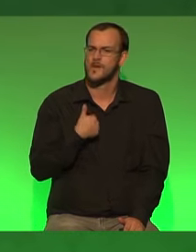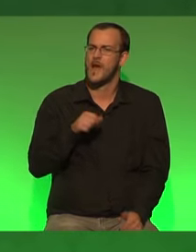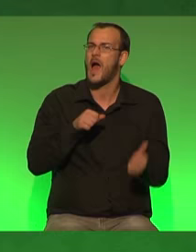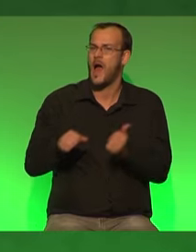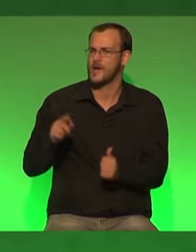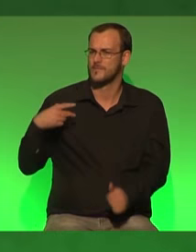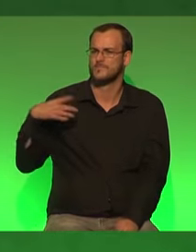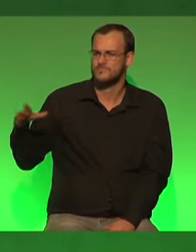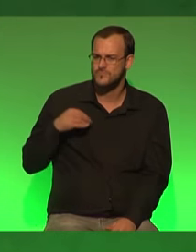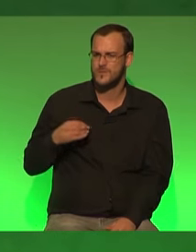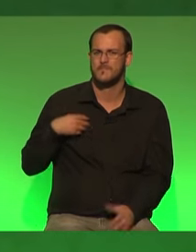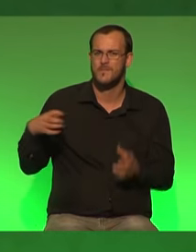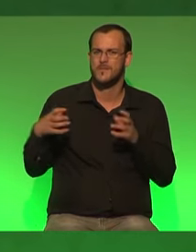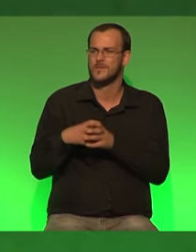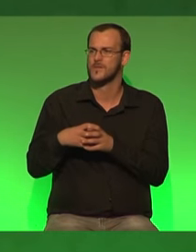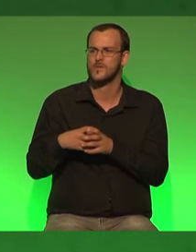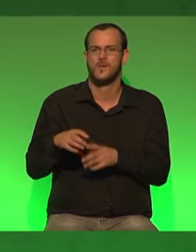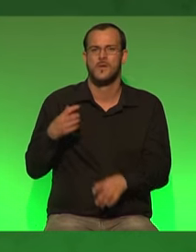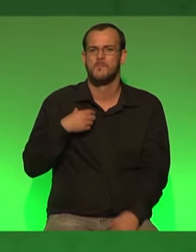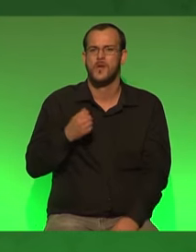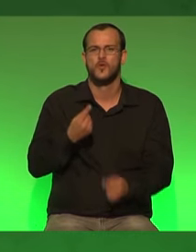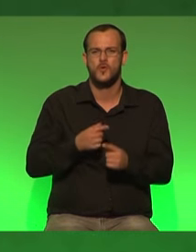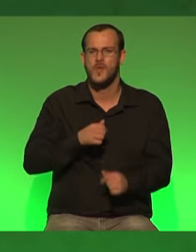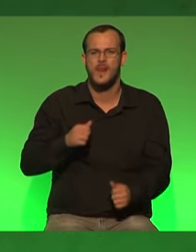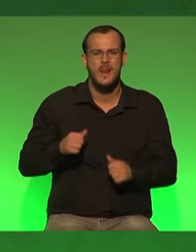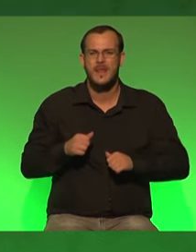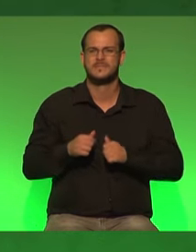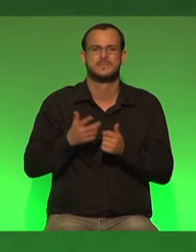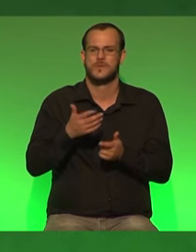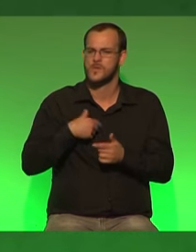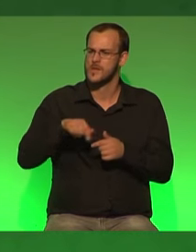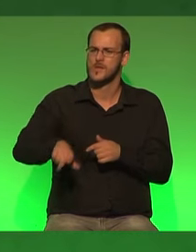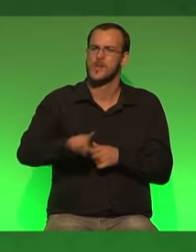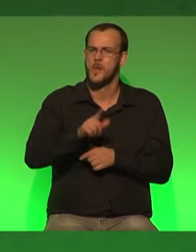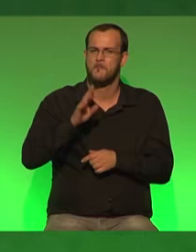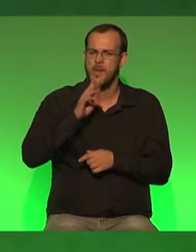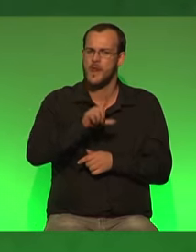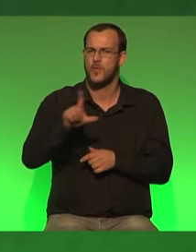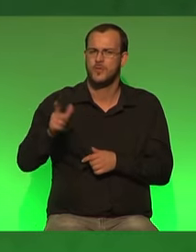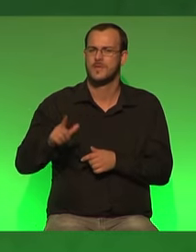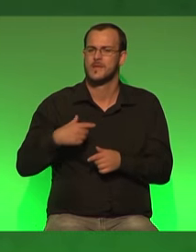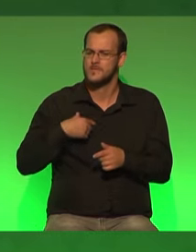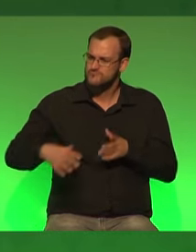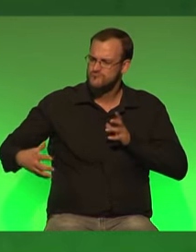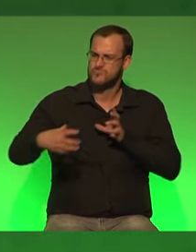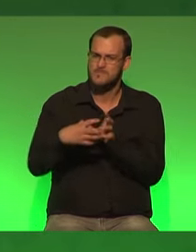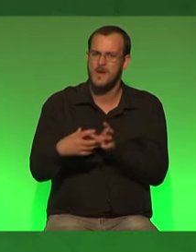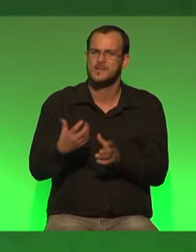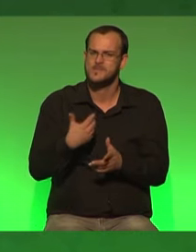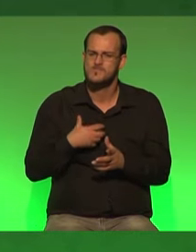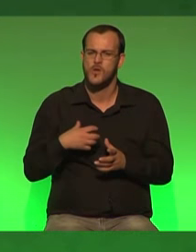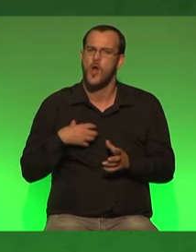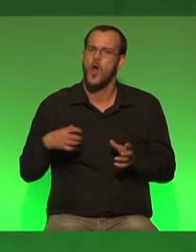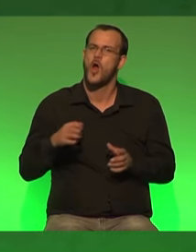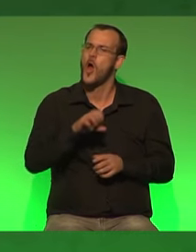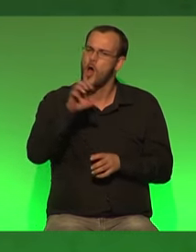zusammen haben uns getroffen mit ecolon mit grün links unten in lüttich und haben gesagt wir wollen gemeinsam eine europäische